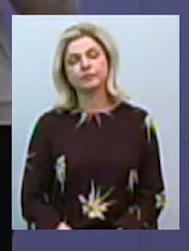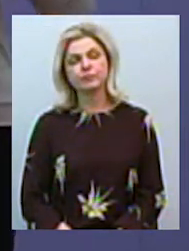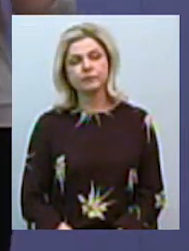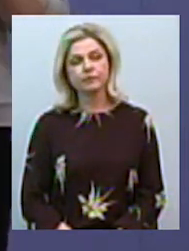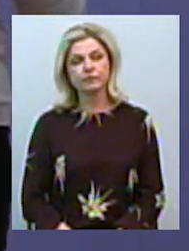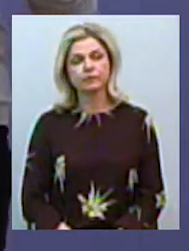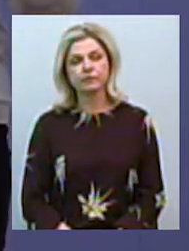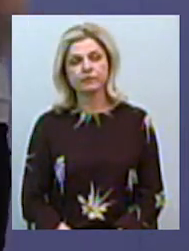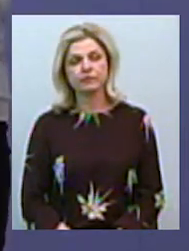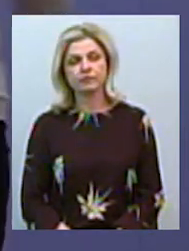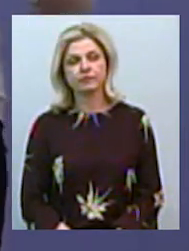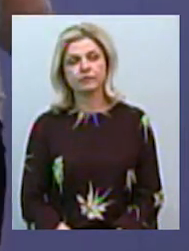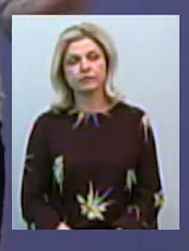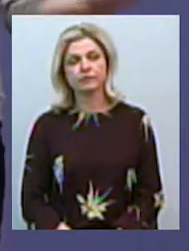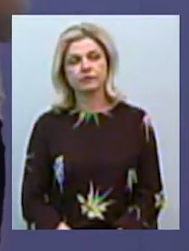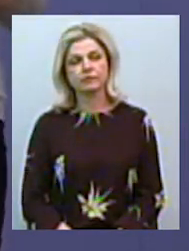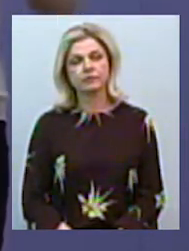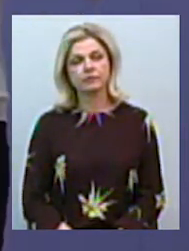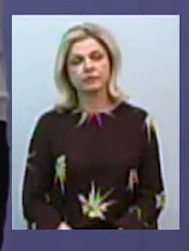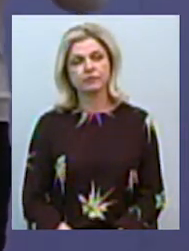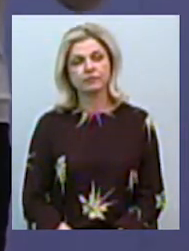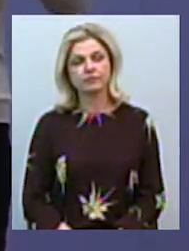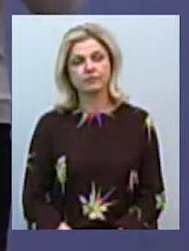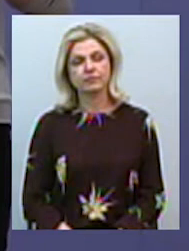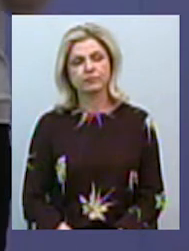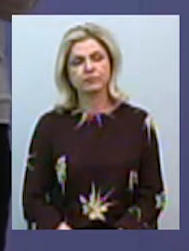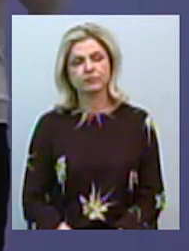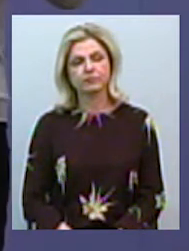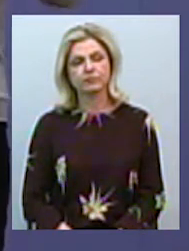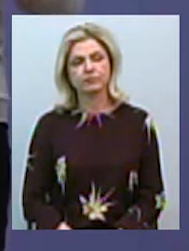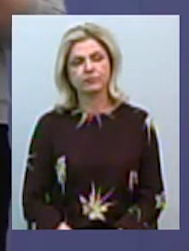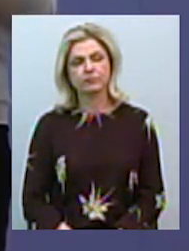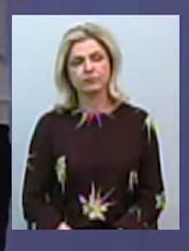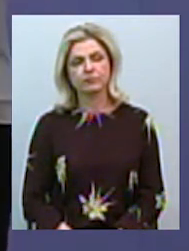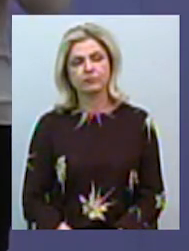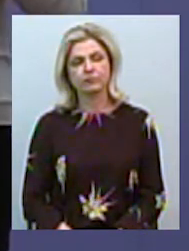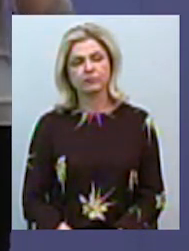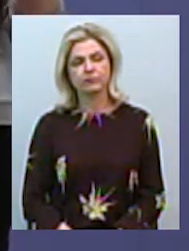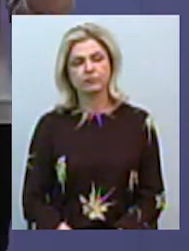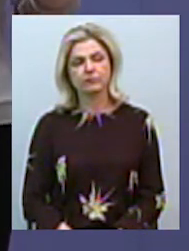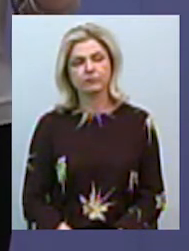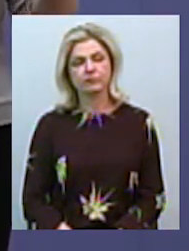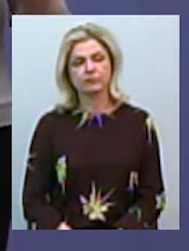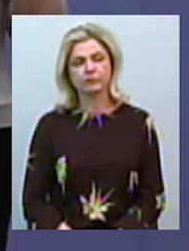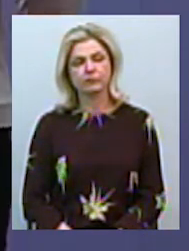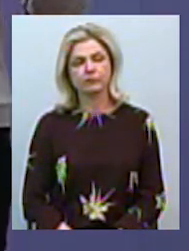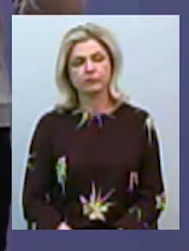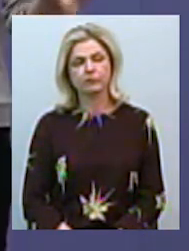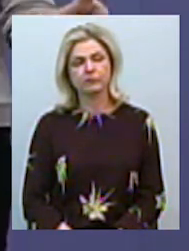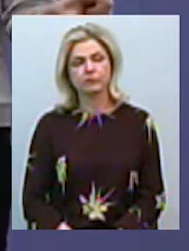щоб оберегти своїх рідних, близьких, а саме не допустити їх інфікування на період карантину.